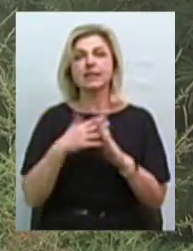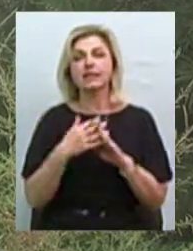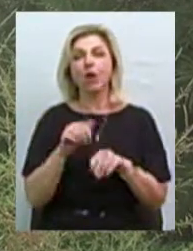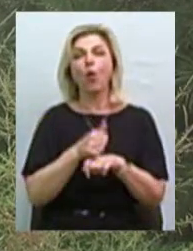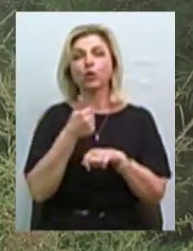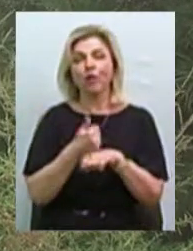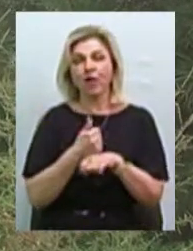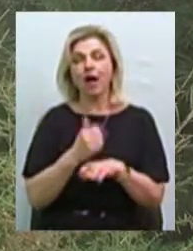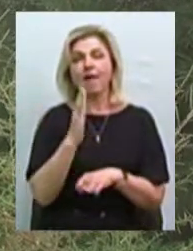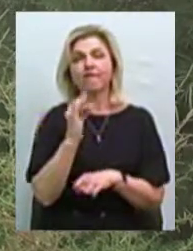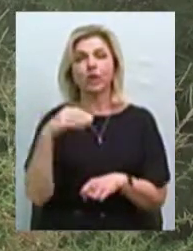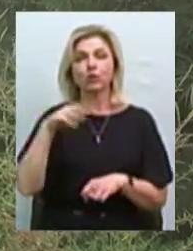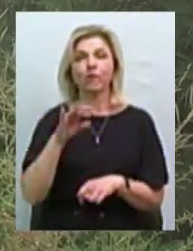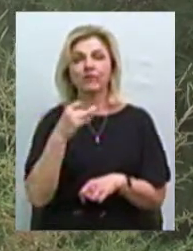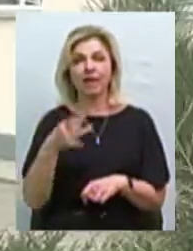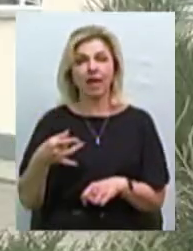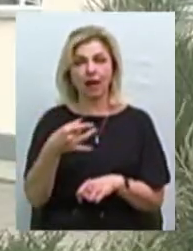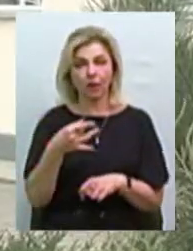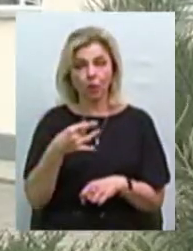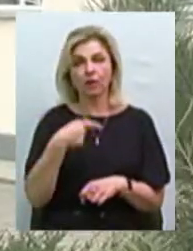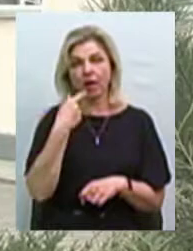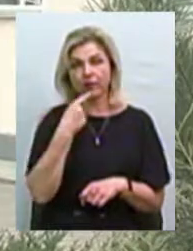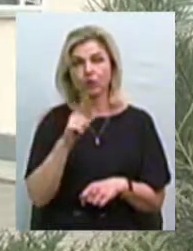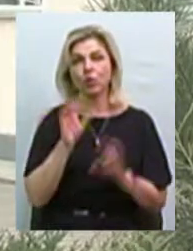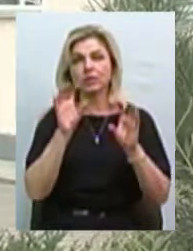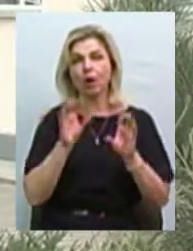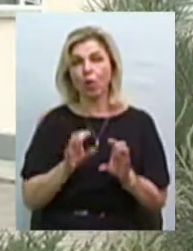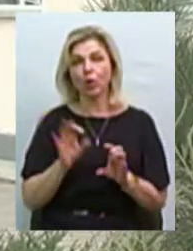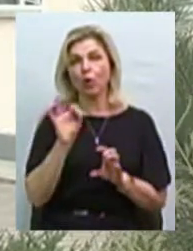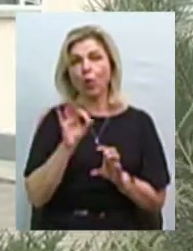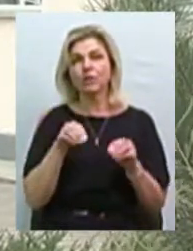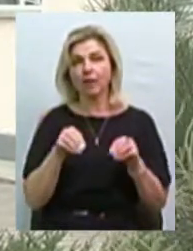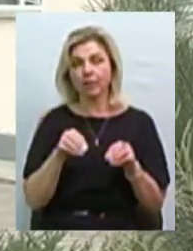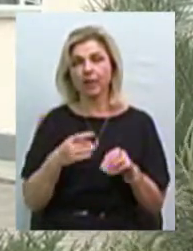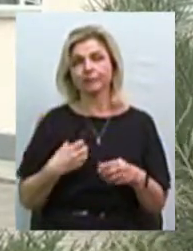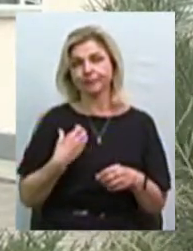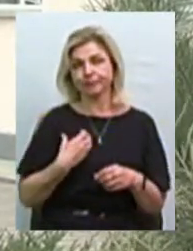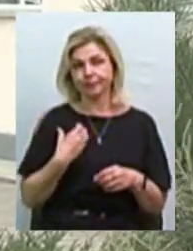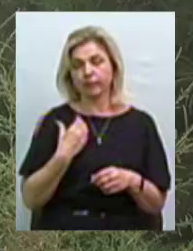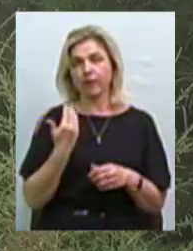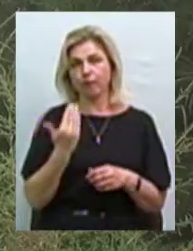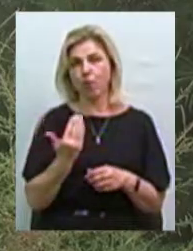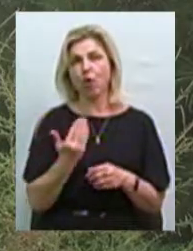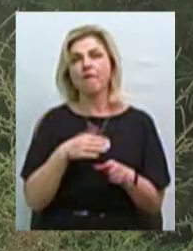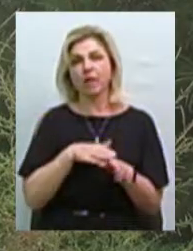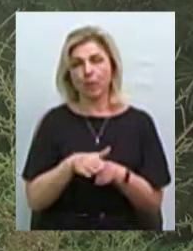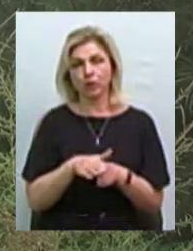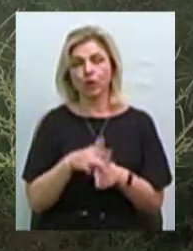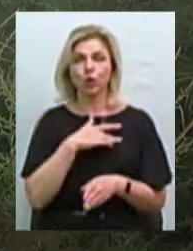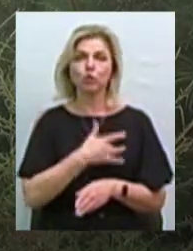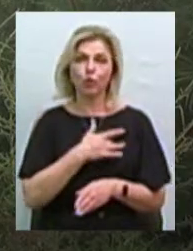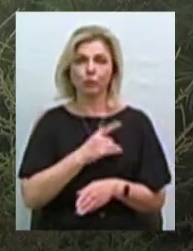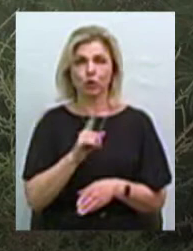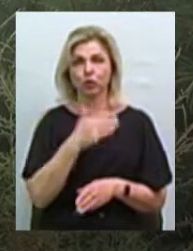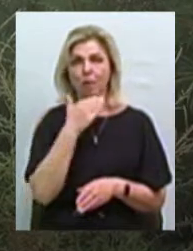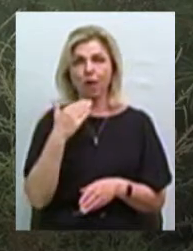що у Вітовському районі Іван Назар каже, законопроект про обіг землі насторожує в контексті його реалізації. Сумнюють тому, що багато що є